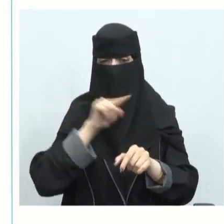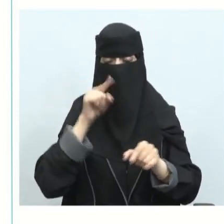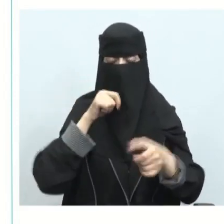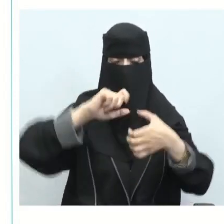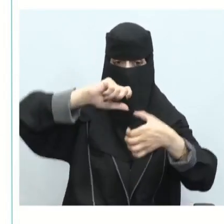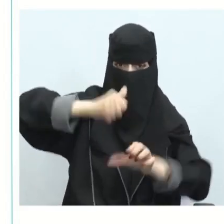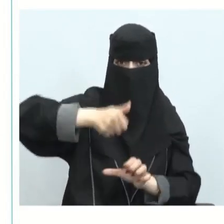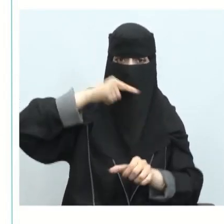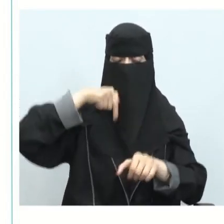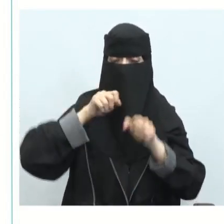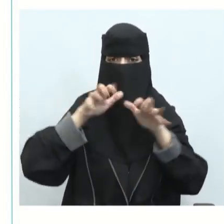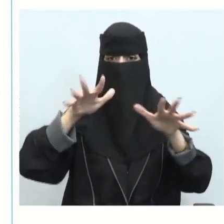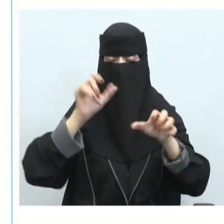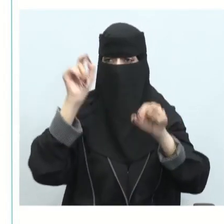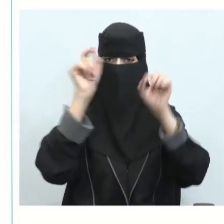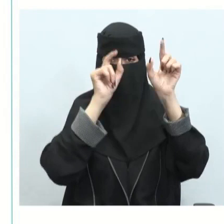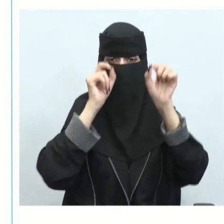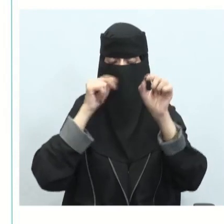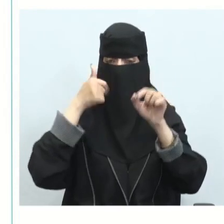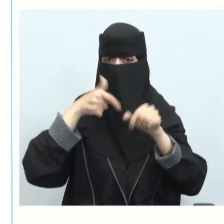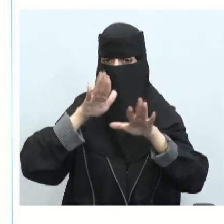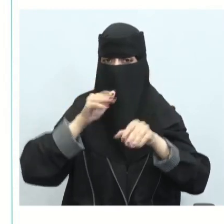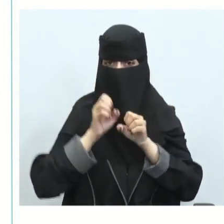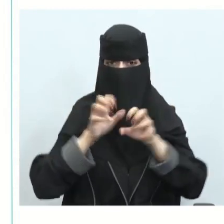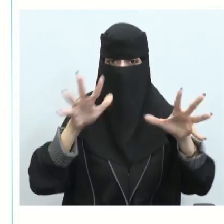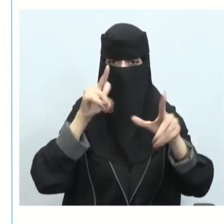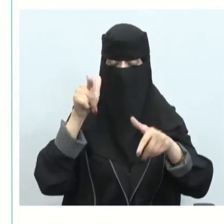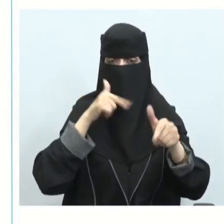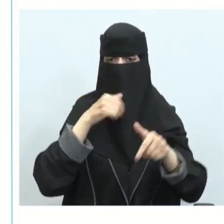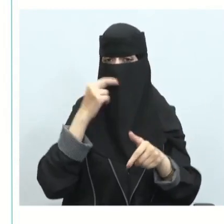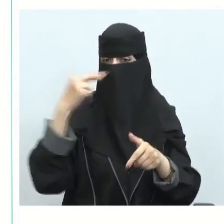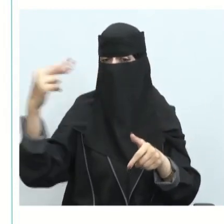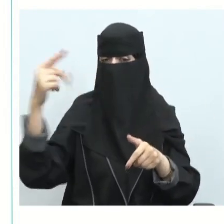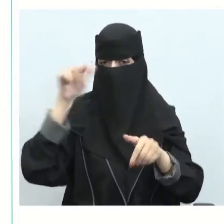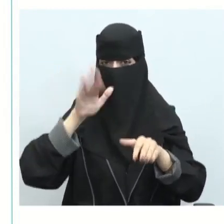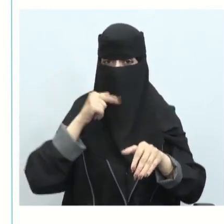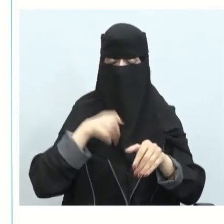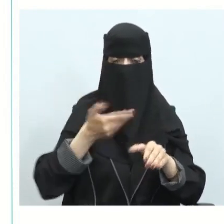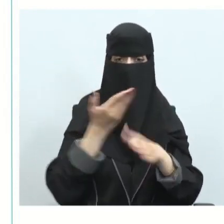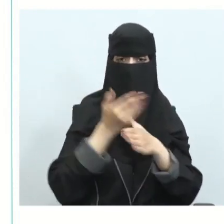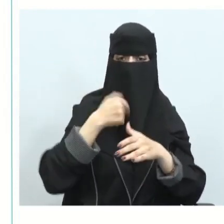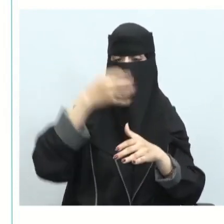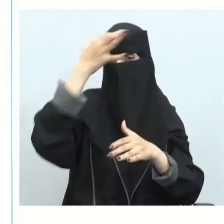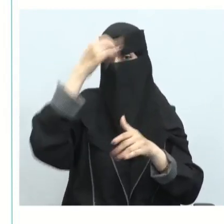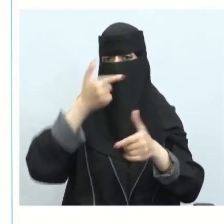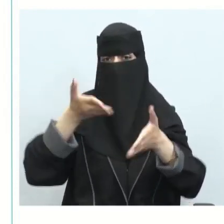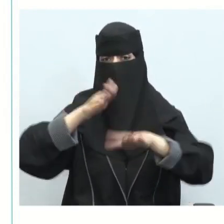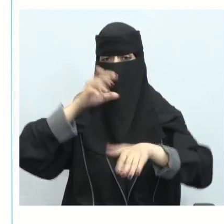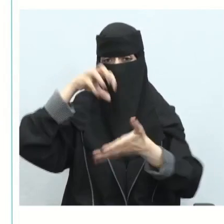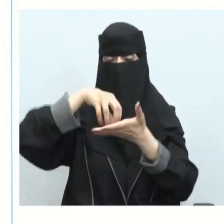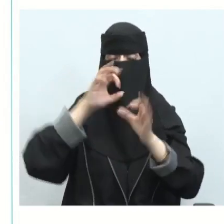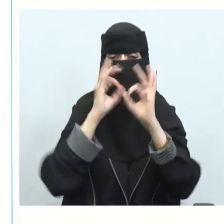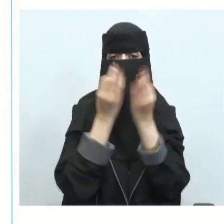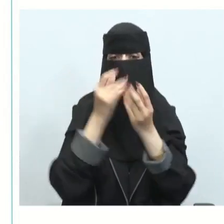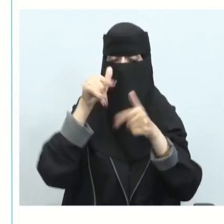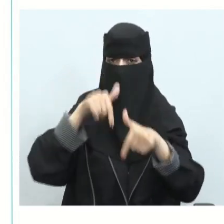الإغلاق إلى انتشار الحشرات أو قد يؤدي إلى انتشار الروائح وحتى الأمراض على المجتمع المحلي إذن